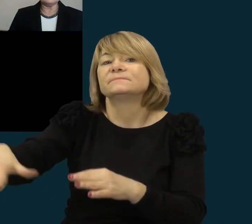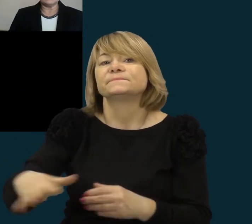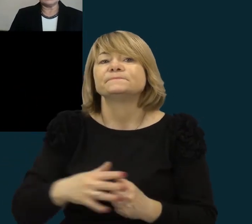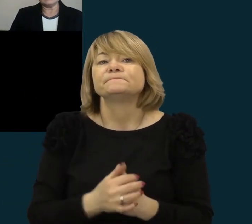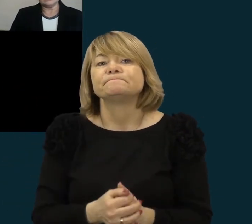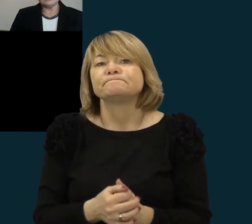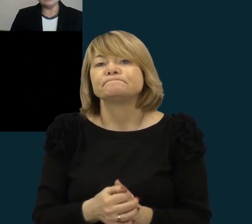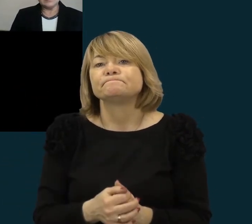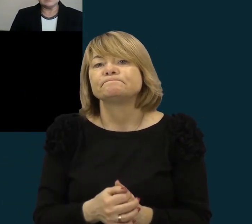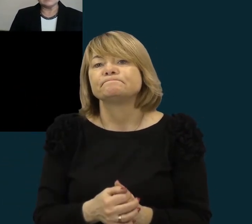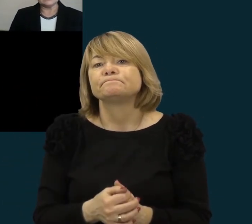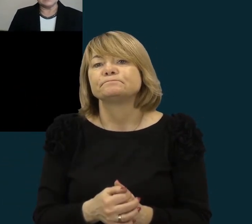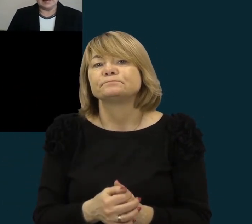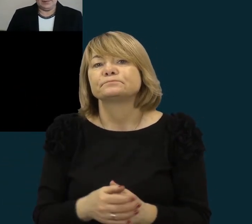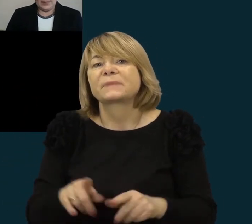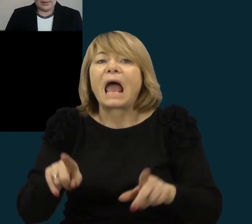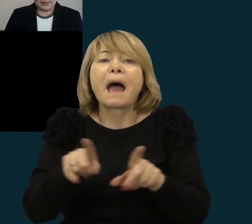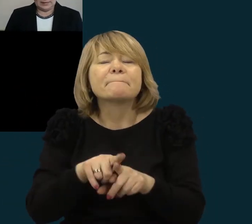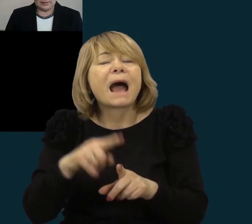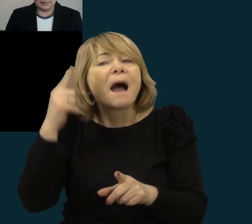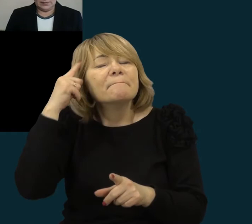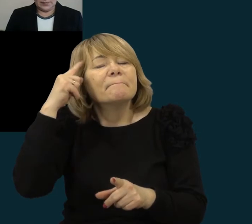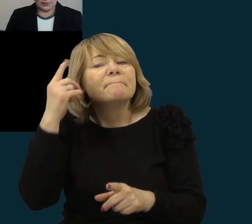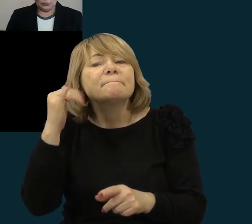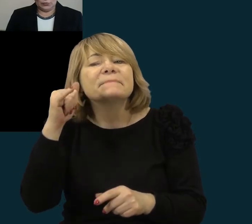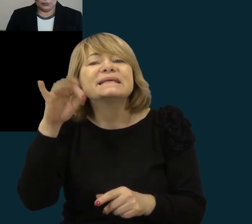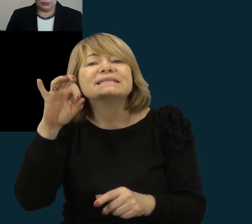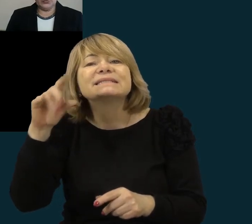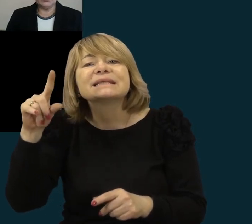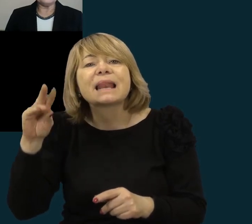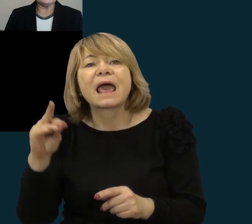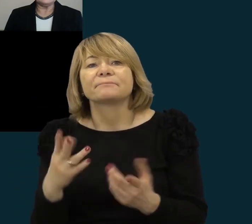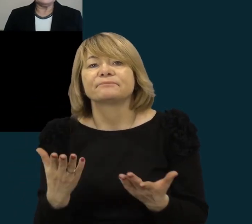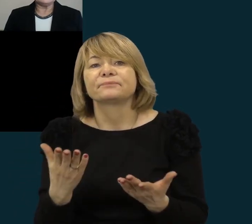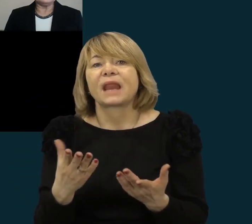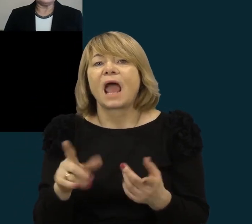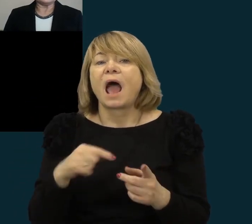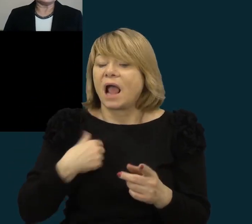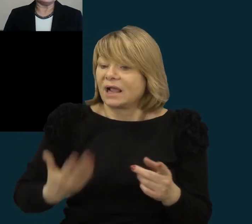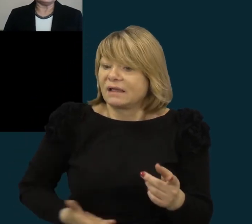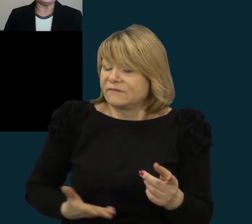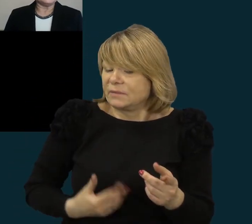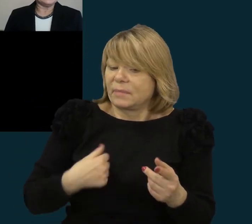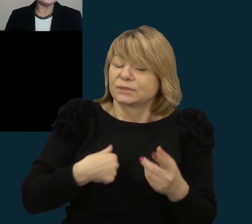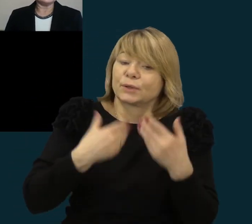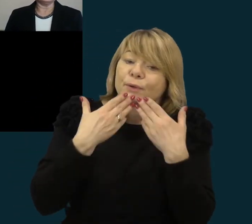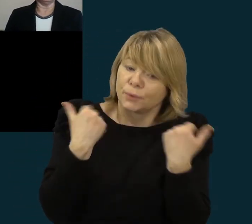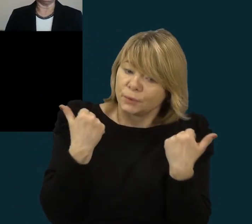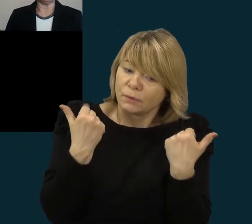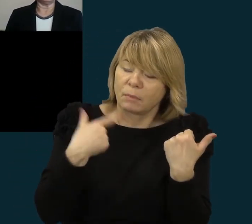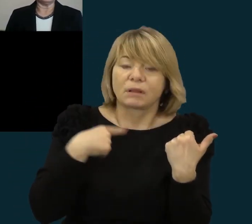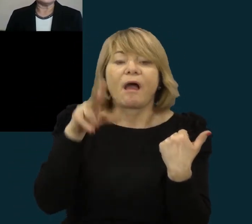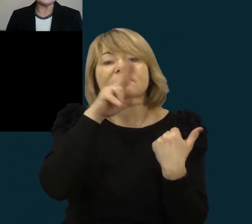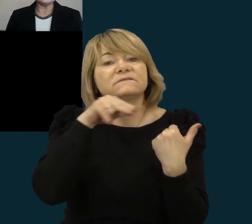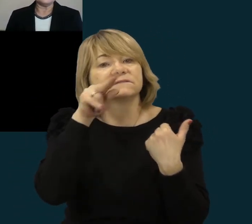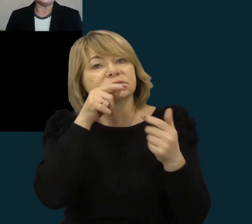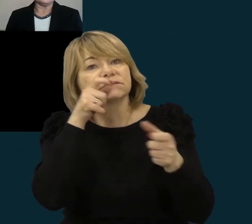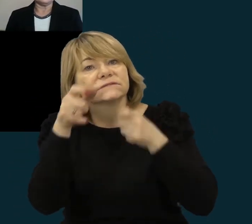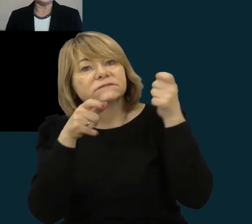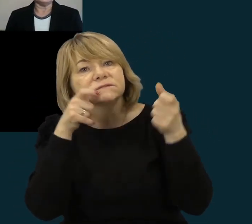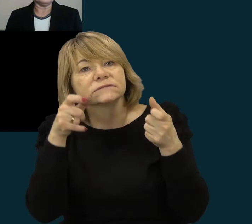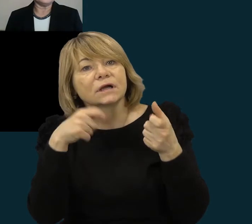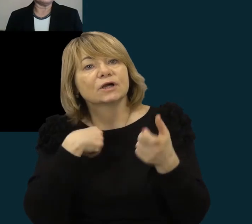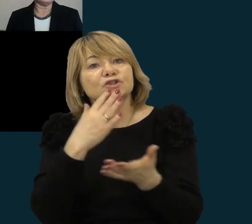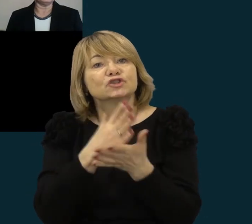Į myslę, sakykime, kad neturiu gyvybę, bet garsiai kalbu. Turiu ausis, bet